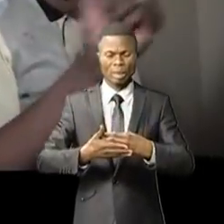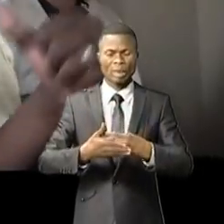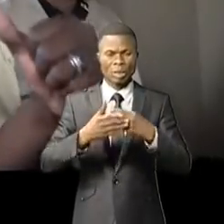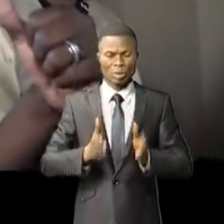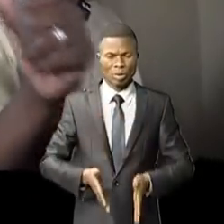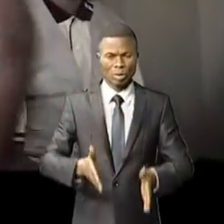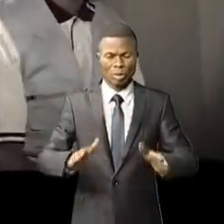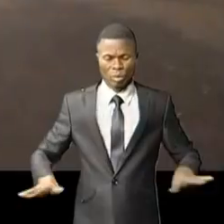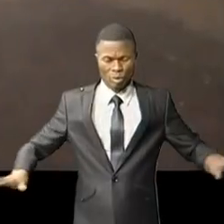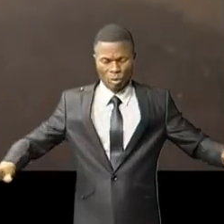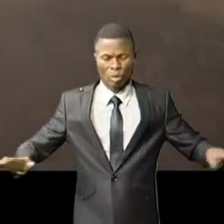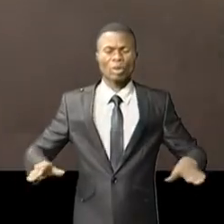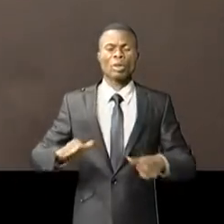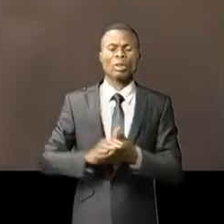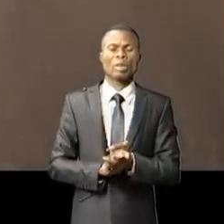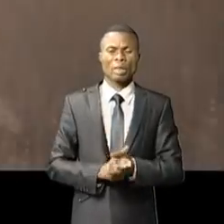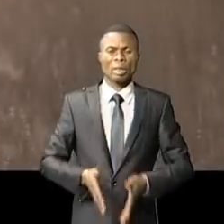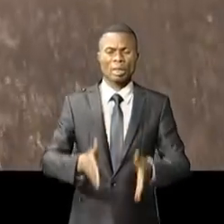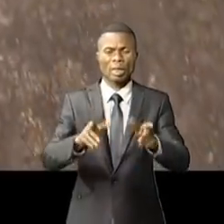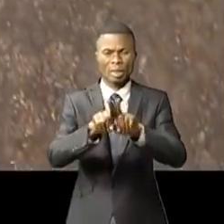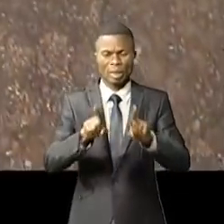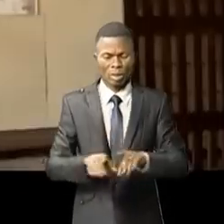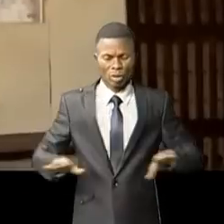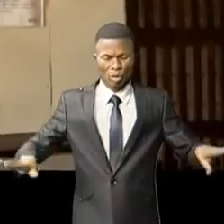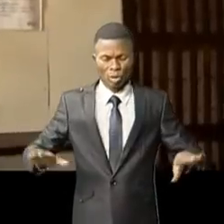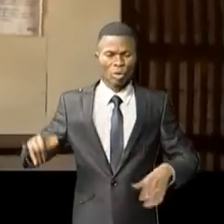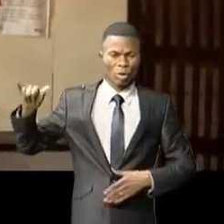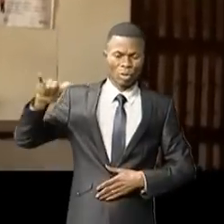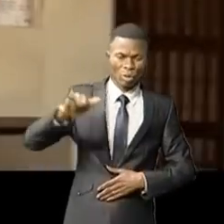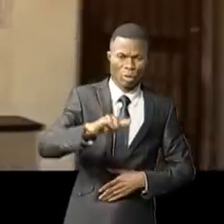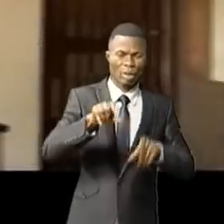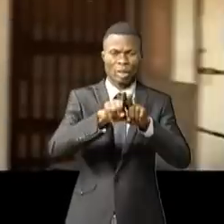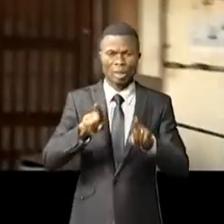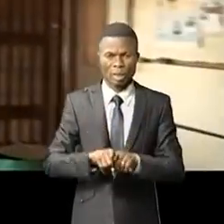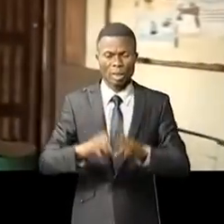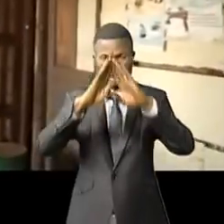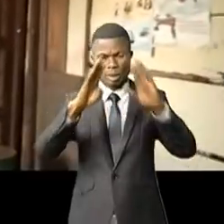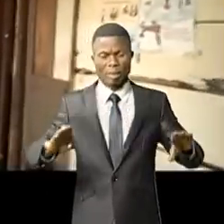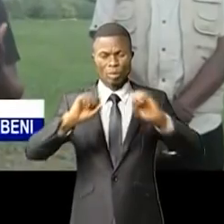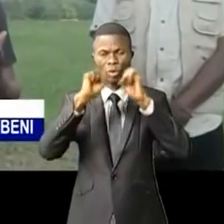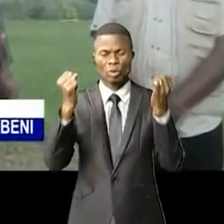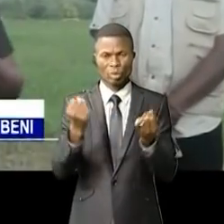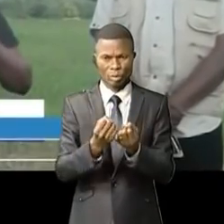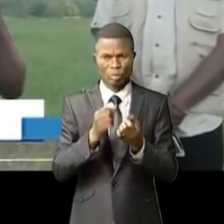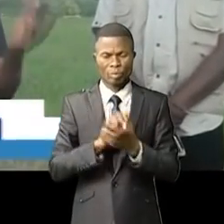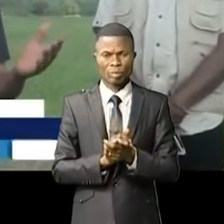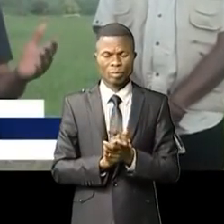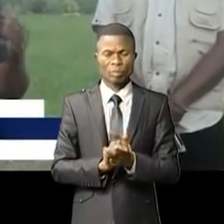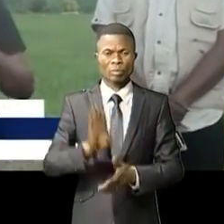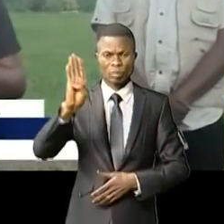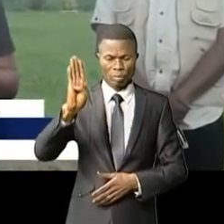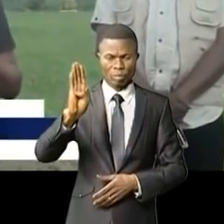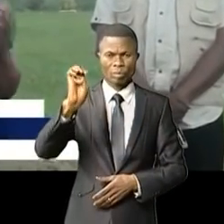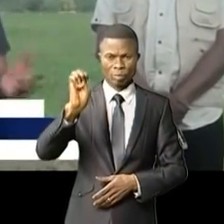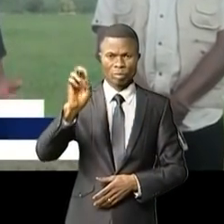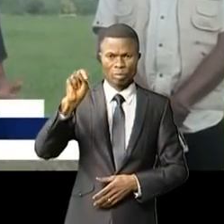construction des infrastructures routières, aéroportuaires ainsi que des logements sociaux. Béni, on est parlé